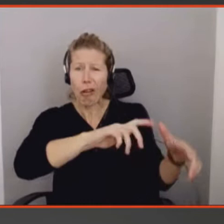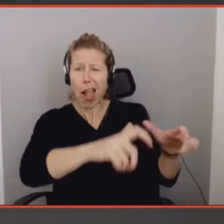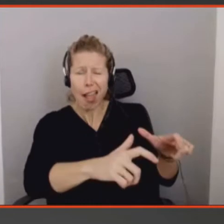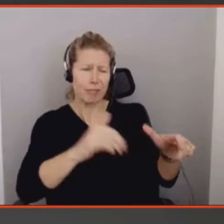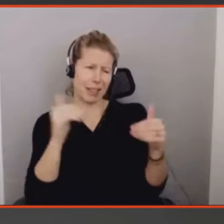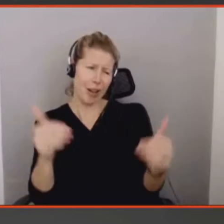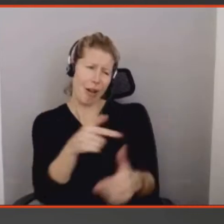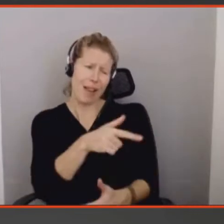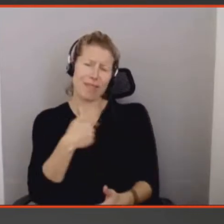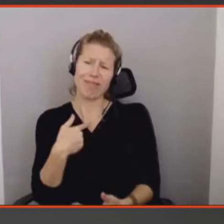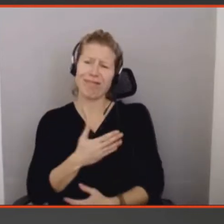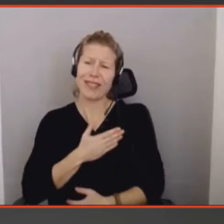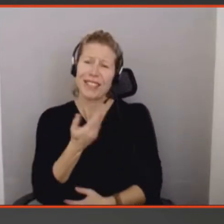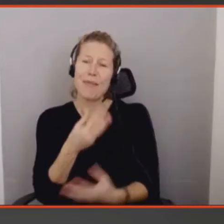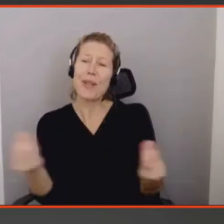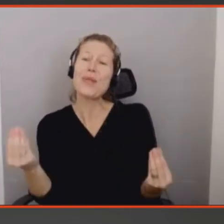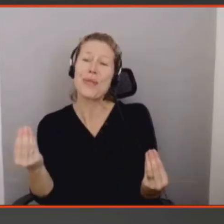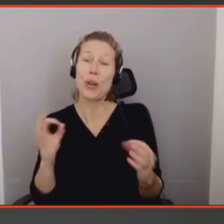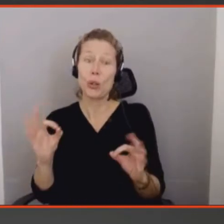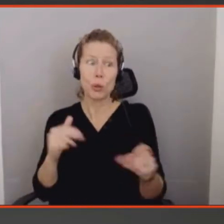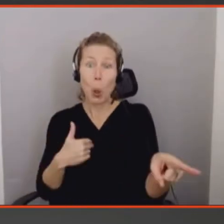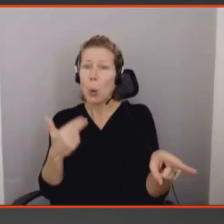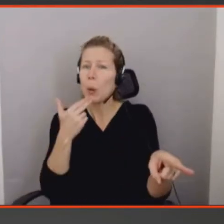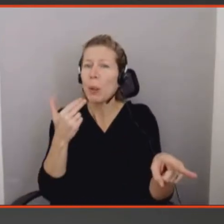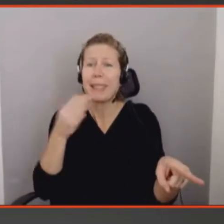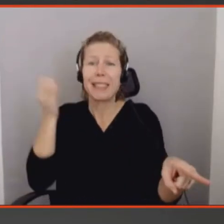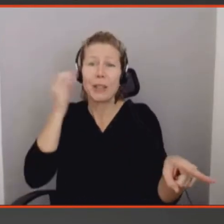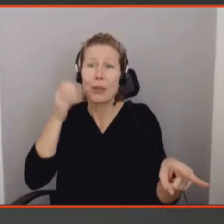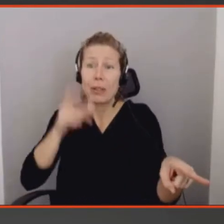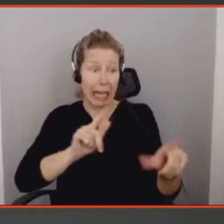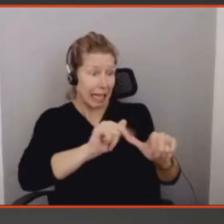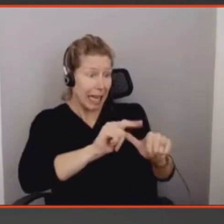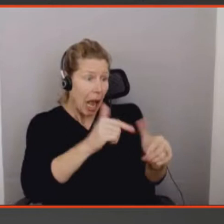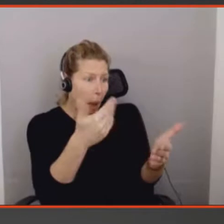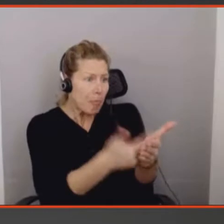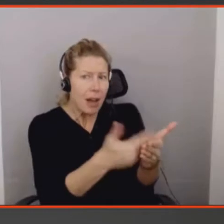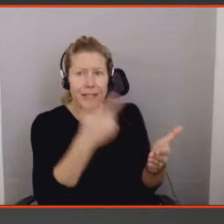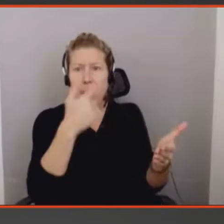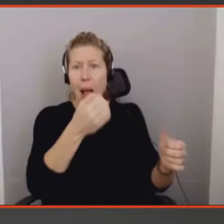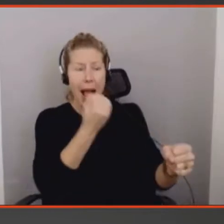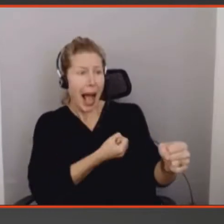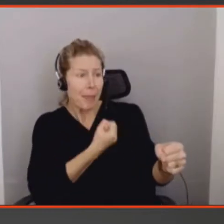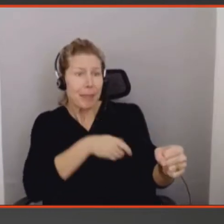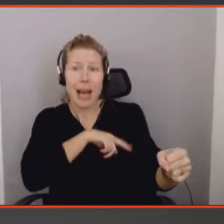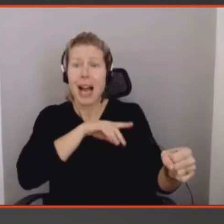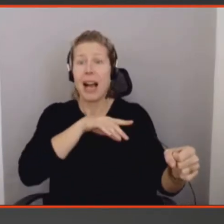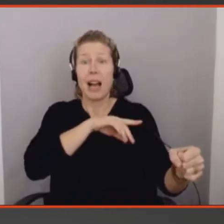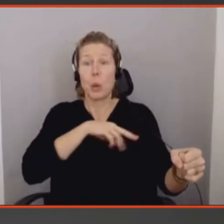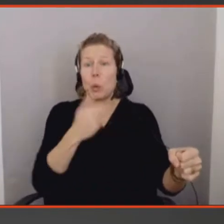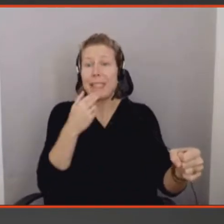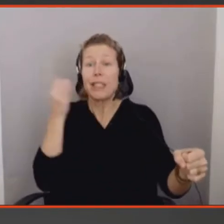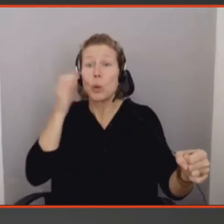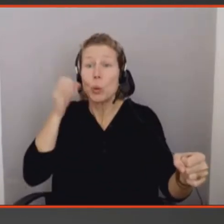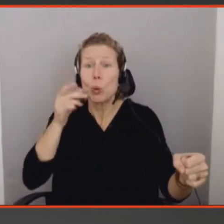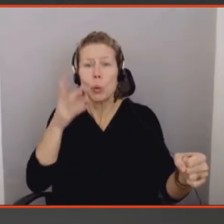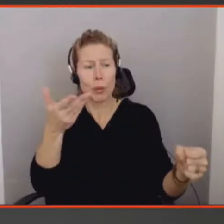objets qu'on sert au quotidien et qui ont des traces d'usure, des traces de dommages, mais c'est parce qu'en fait, ils ont une personnalité et une histoire. Et plus vous avancez dans le temps, finalement,